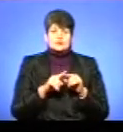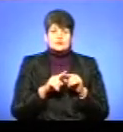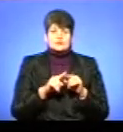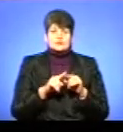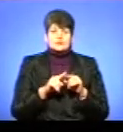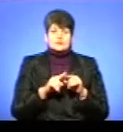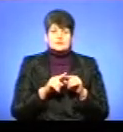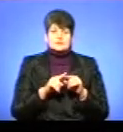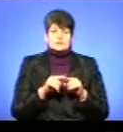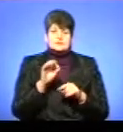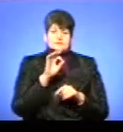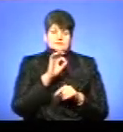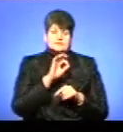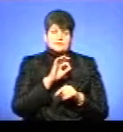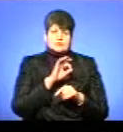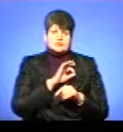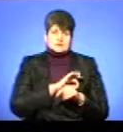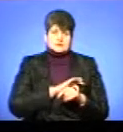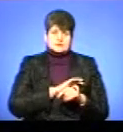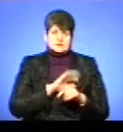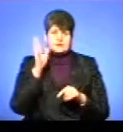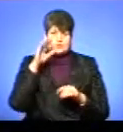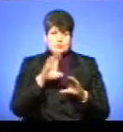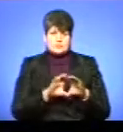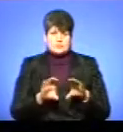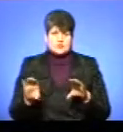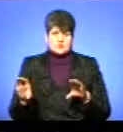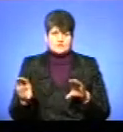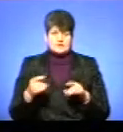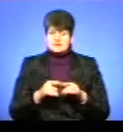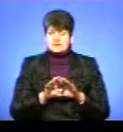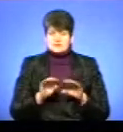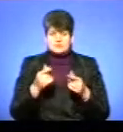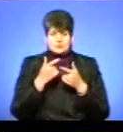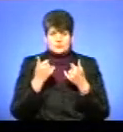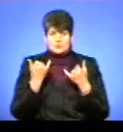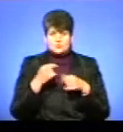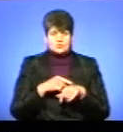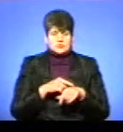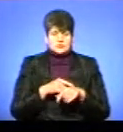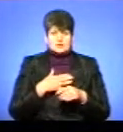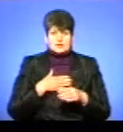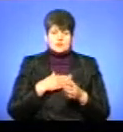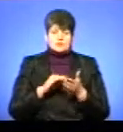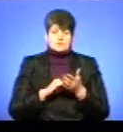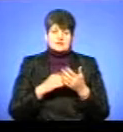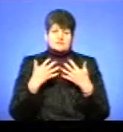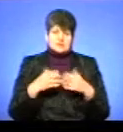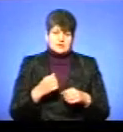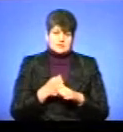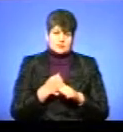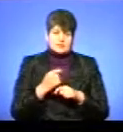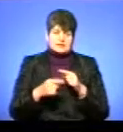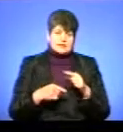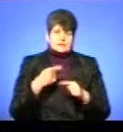водопровідних мереж. Це вся інформація на цю годину. Наші кореспонденти вже працюють на